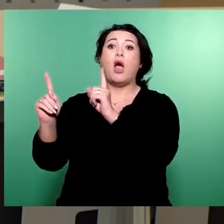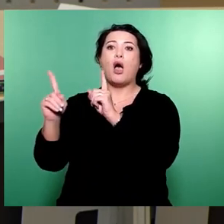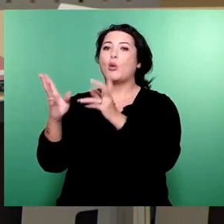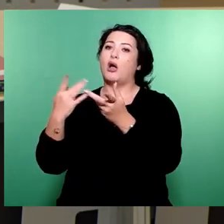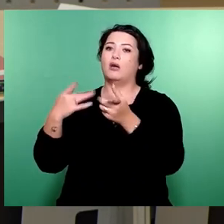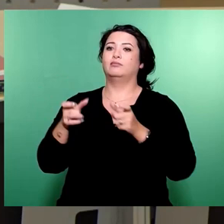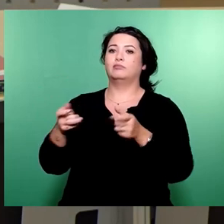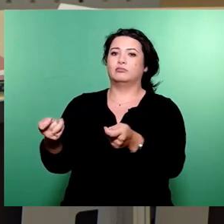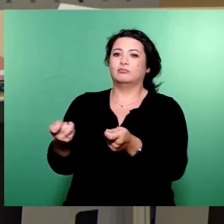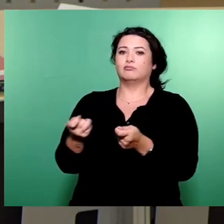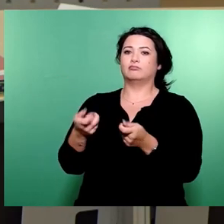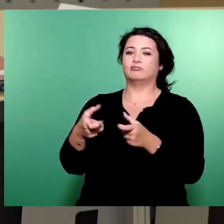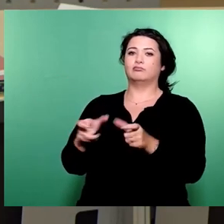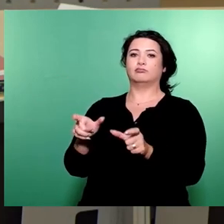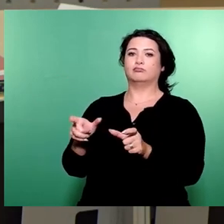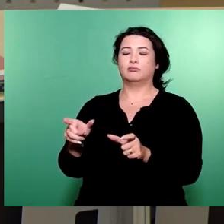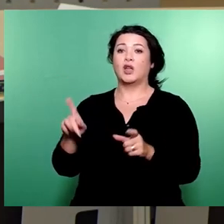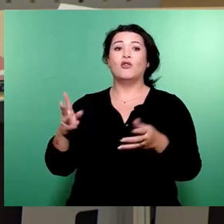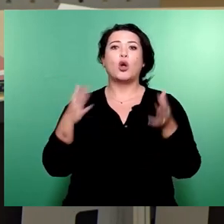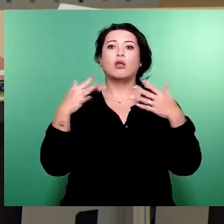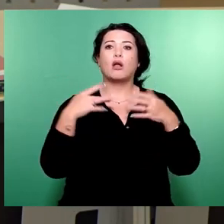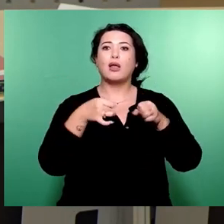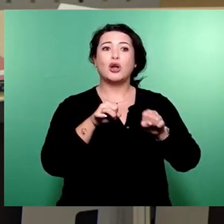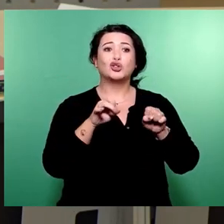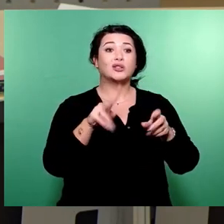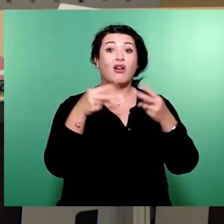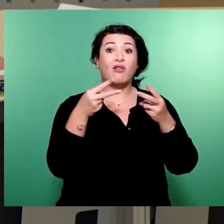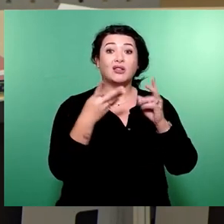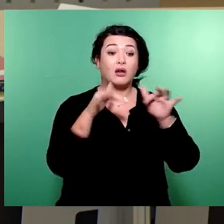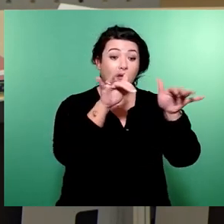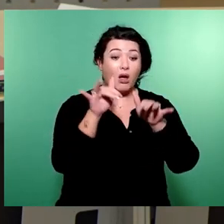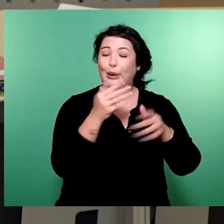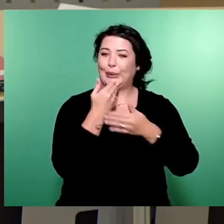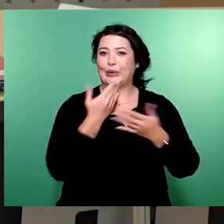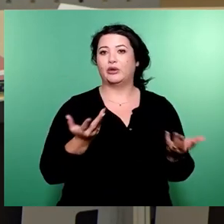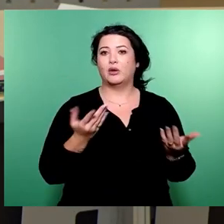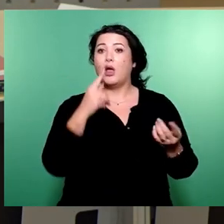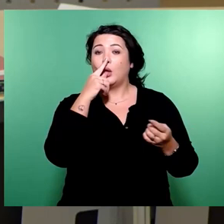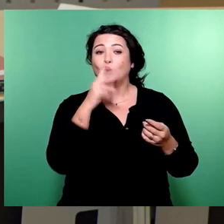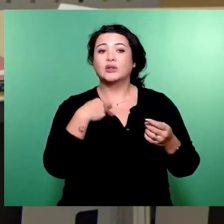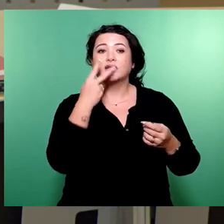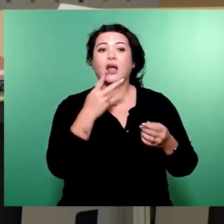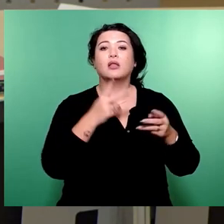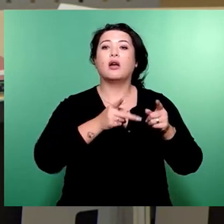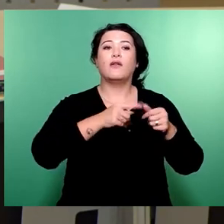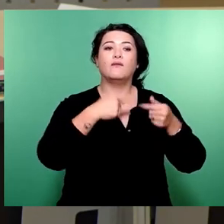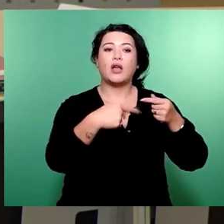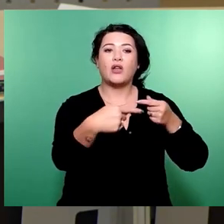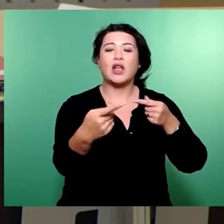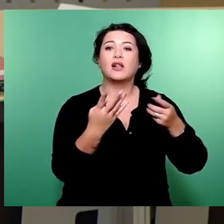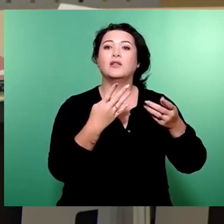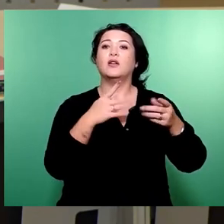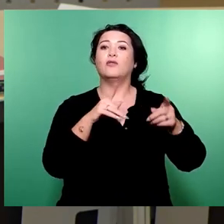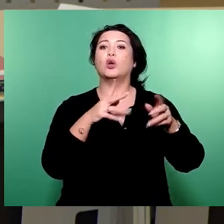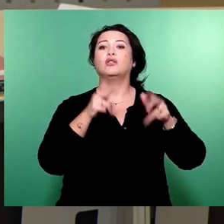Zum Klimaschutz finden wir nichts Relevantes. Allenfalls das Ausputzen der Fehlstellen einer Stadtverwaltung, die die Anforderungen der ökologischen